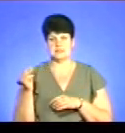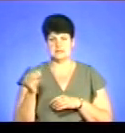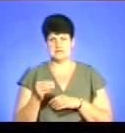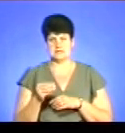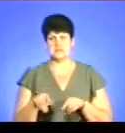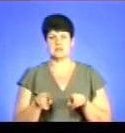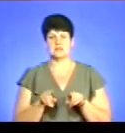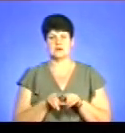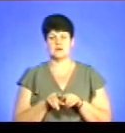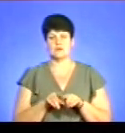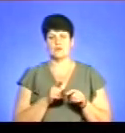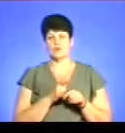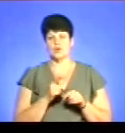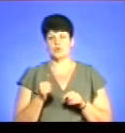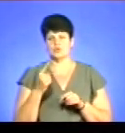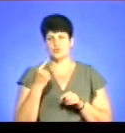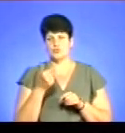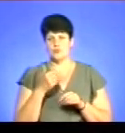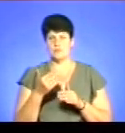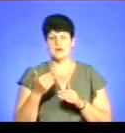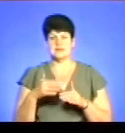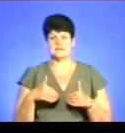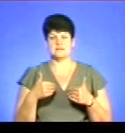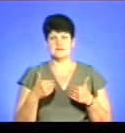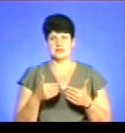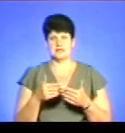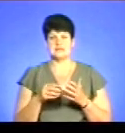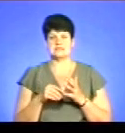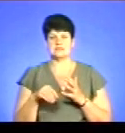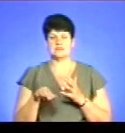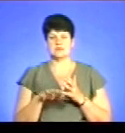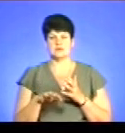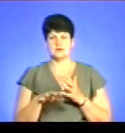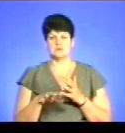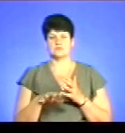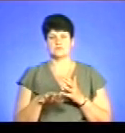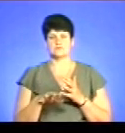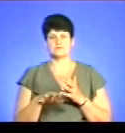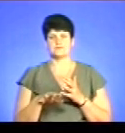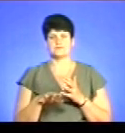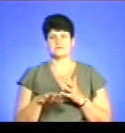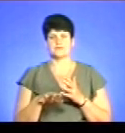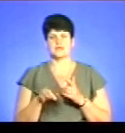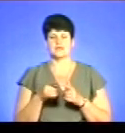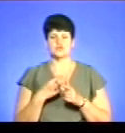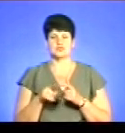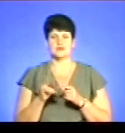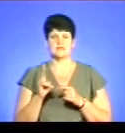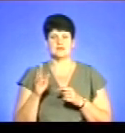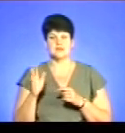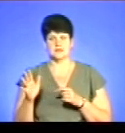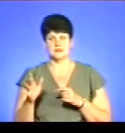а також протягом року перед призначенням на земельну ділянку, там, скажімо, чи на квартиру,